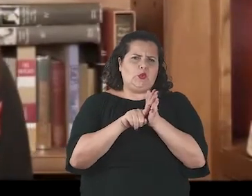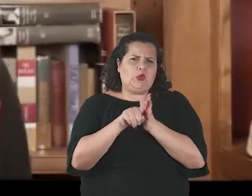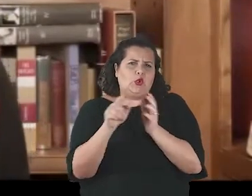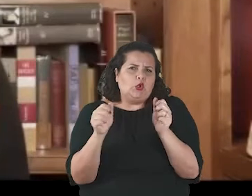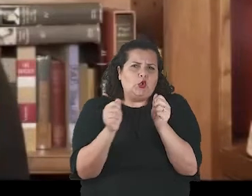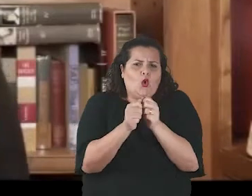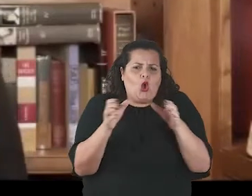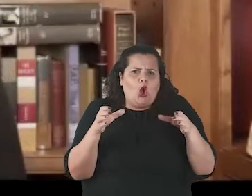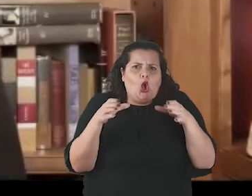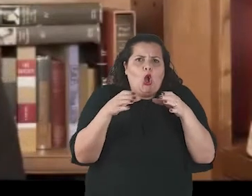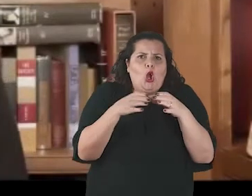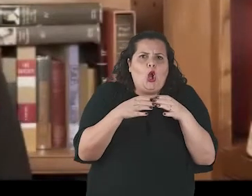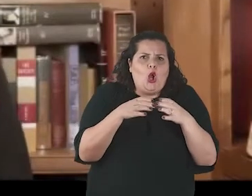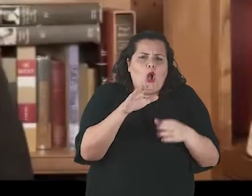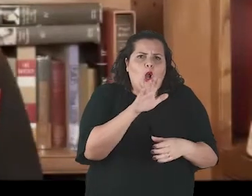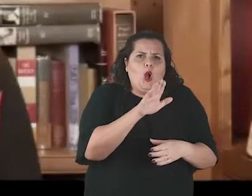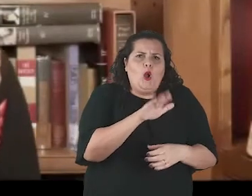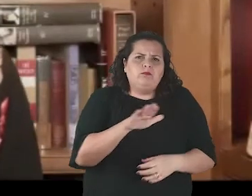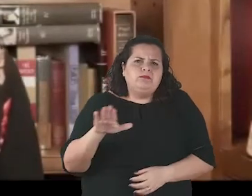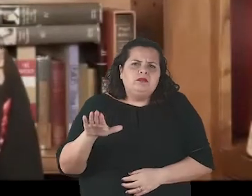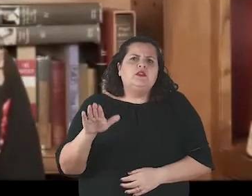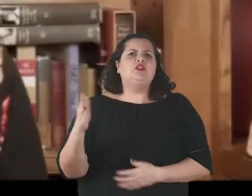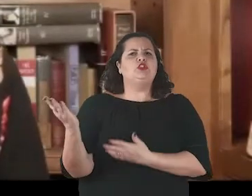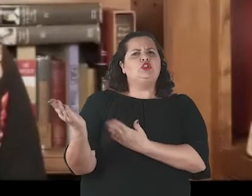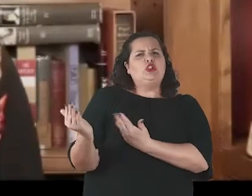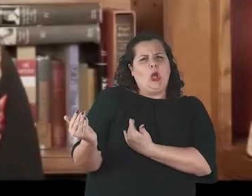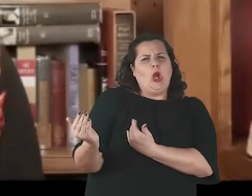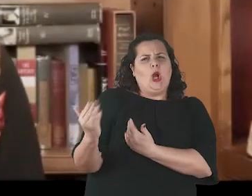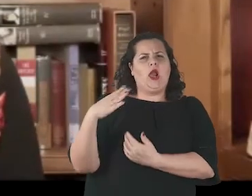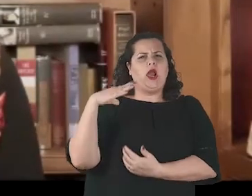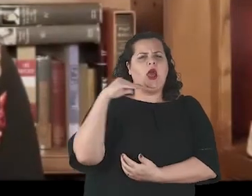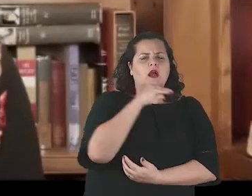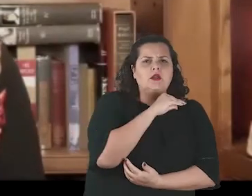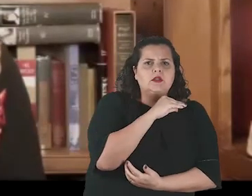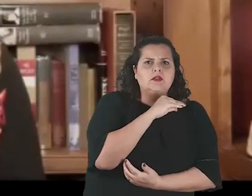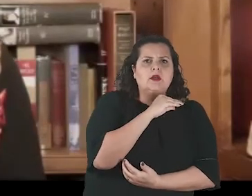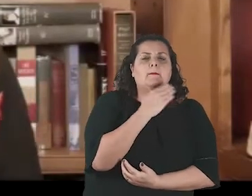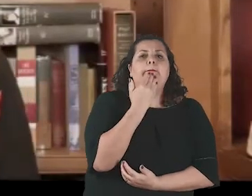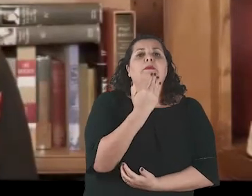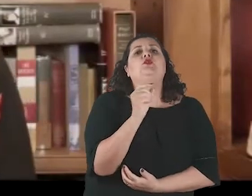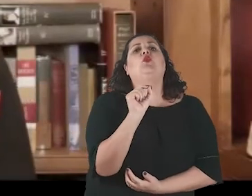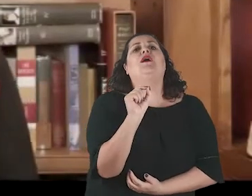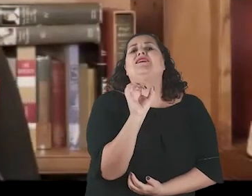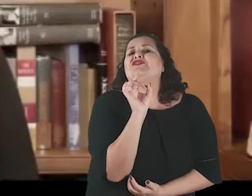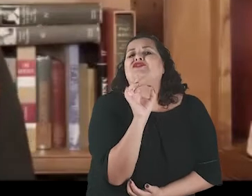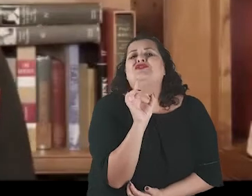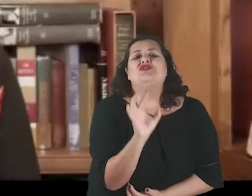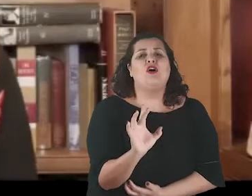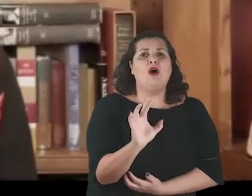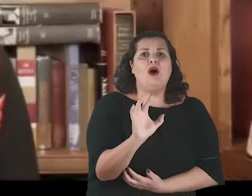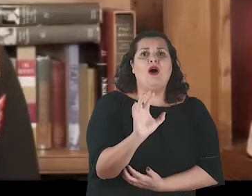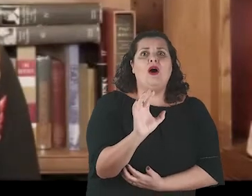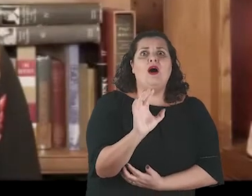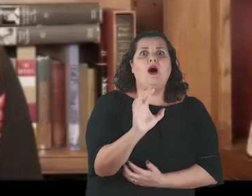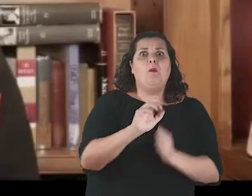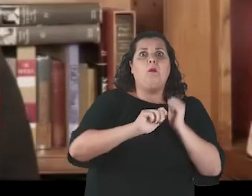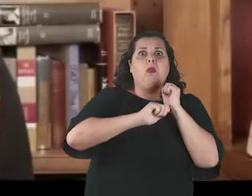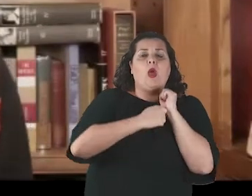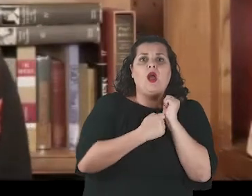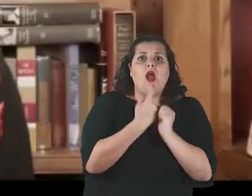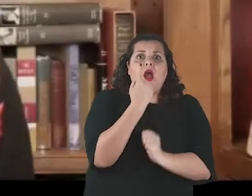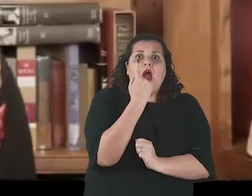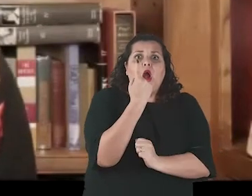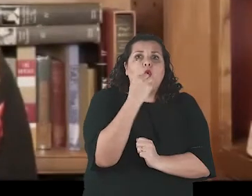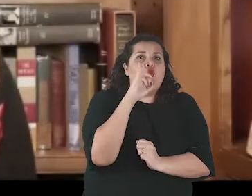and asked them to do one simple thing, and that was to disconnect from